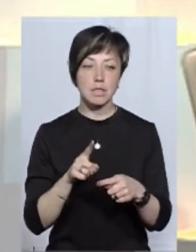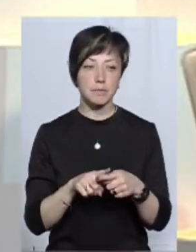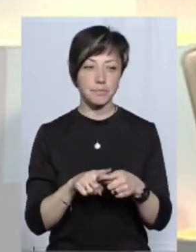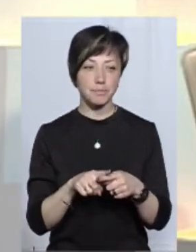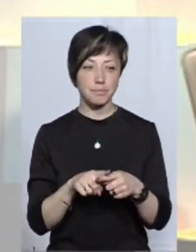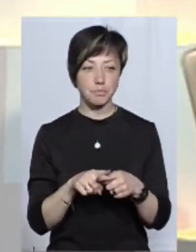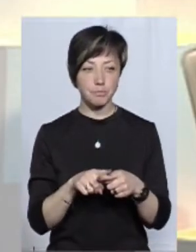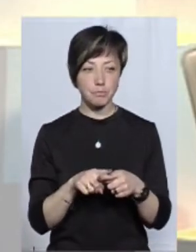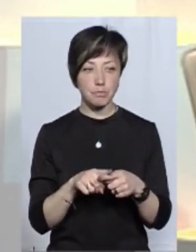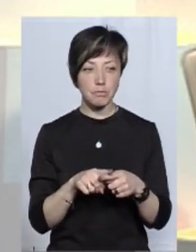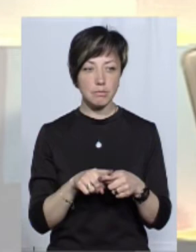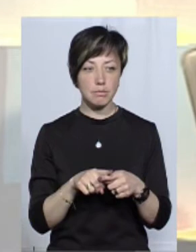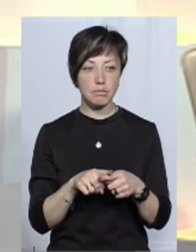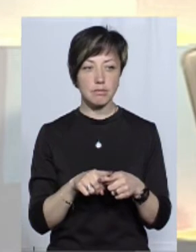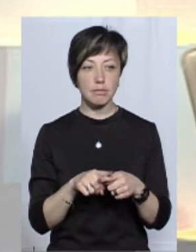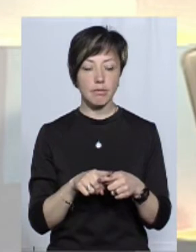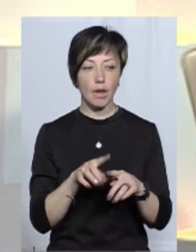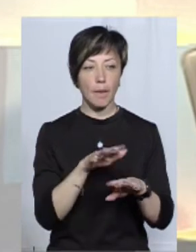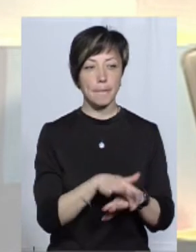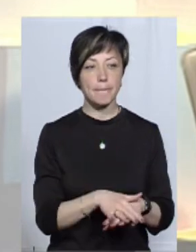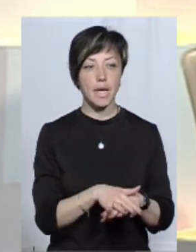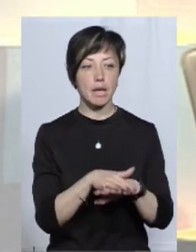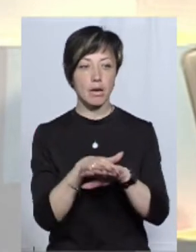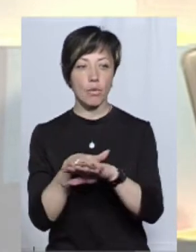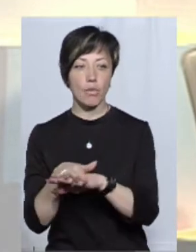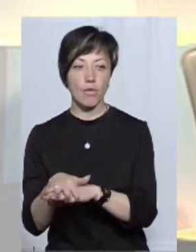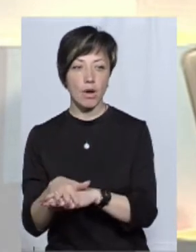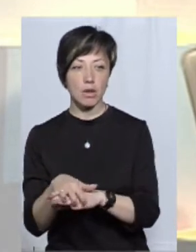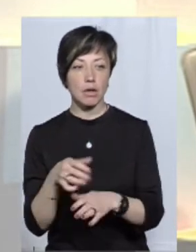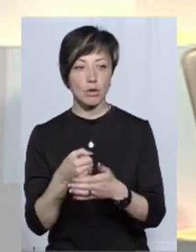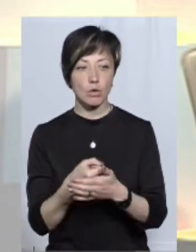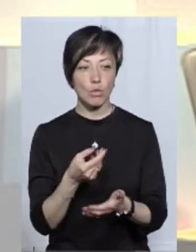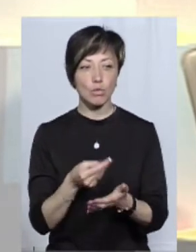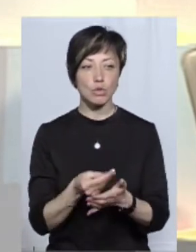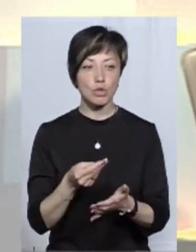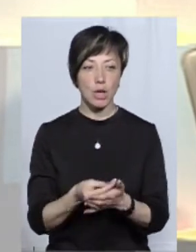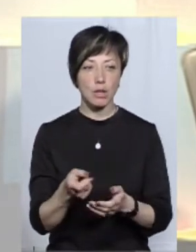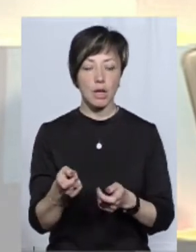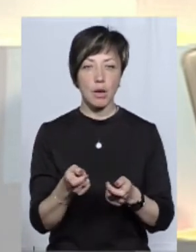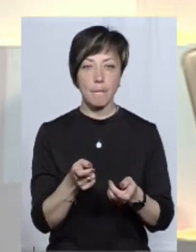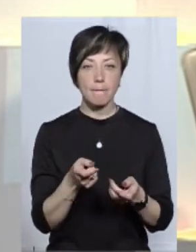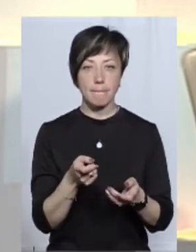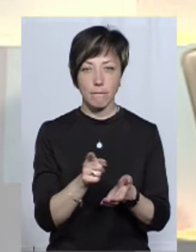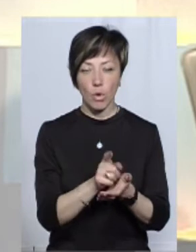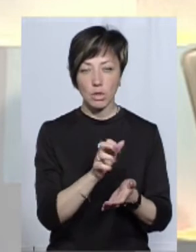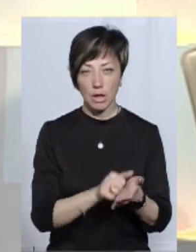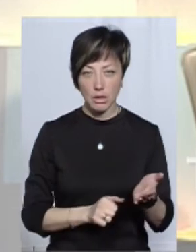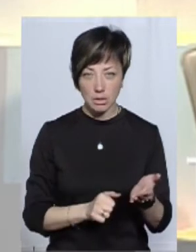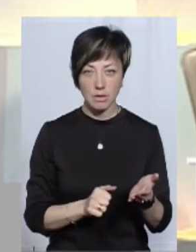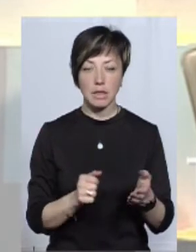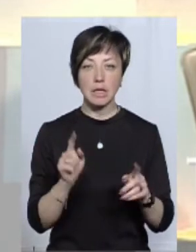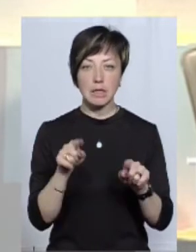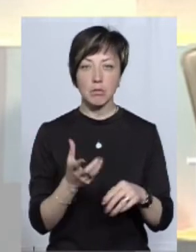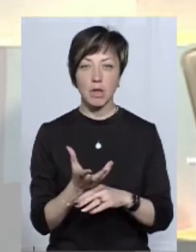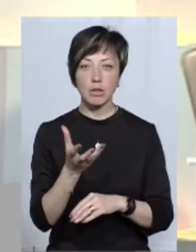перерахування до бюджету адміністрованих платежів, які, тобто